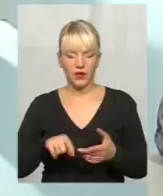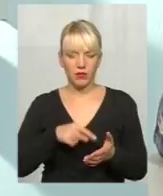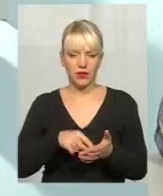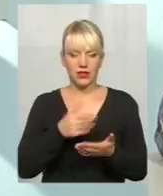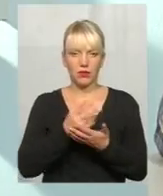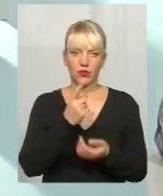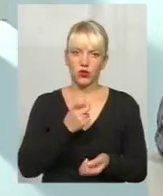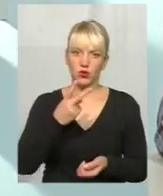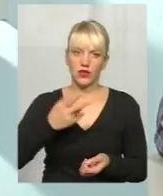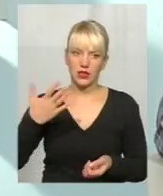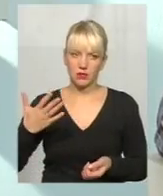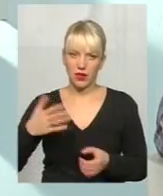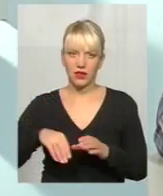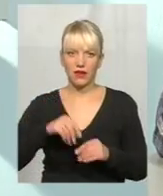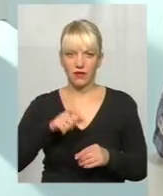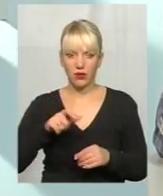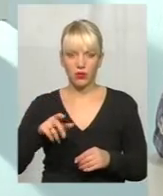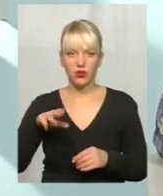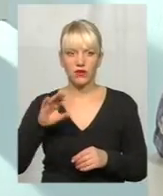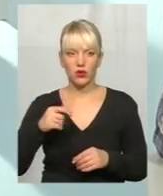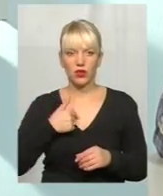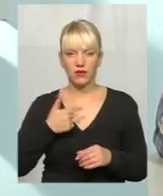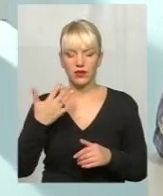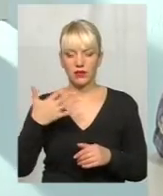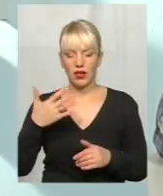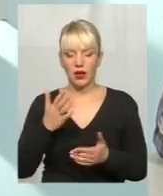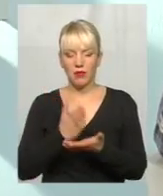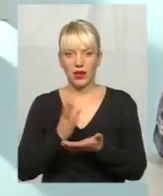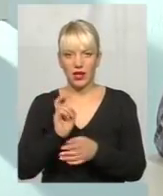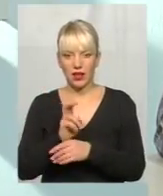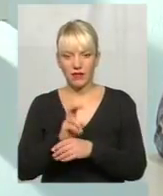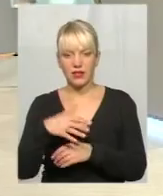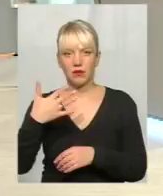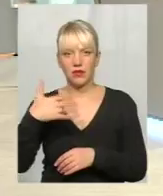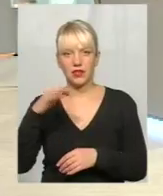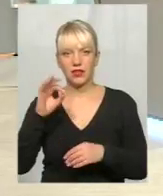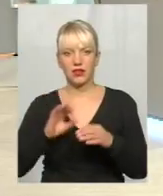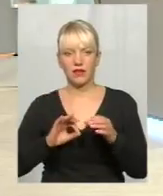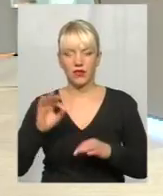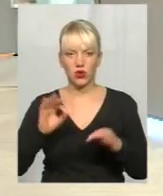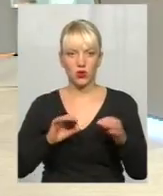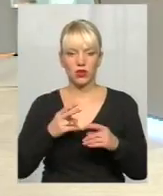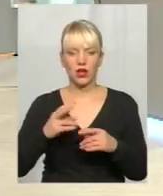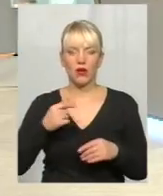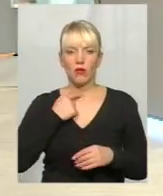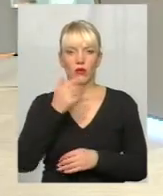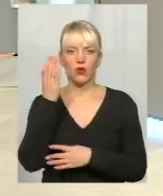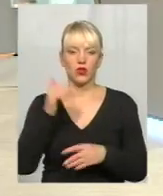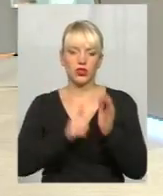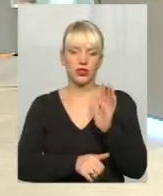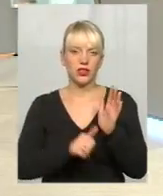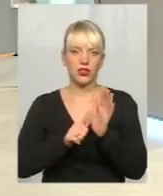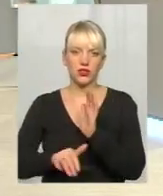125, десь приблизно виборців, так, приявці 50 відсотків, це, виходить, приголосують на окрузі порядка, там, 60-65